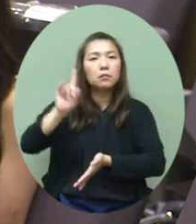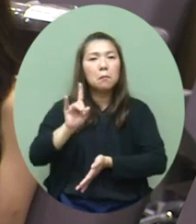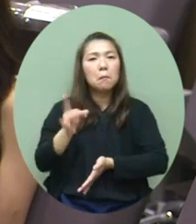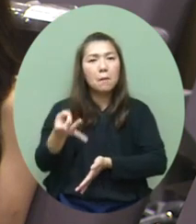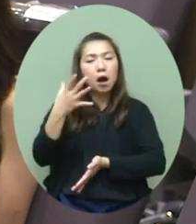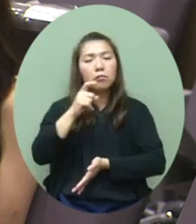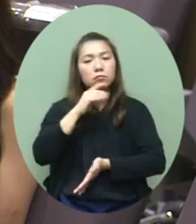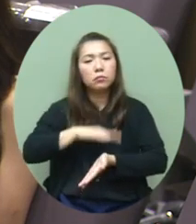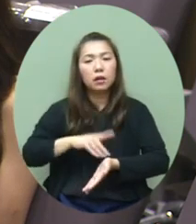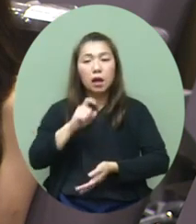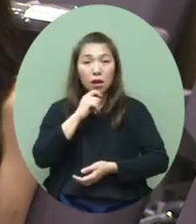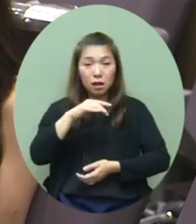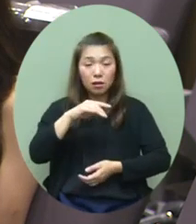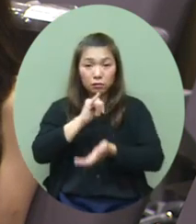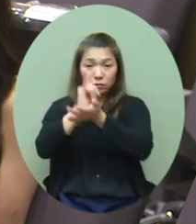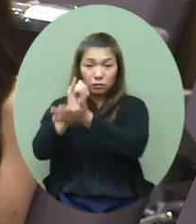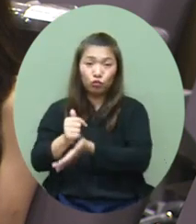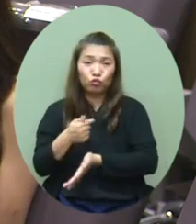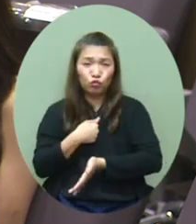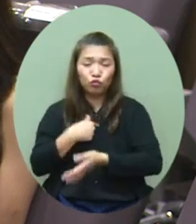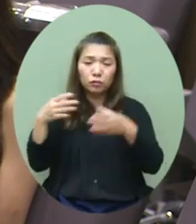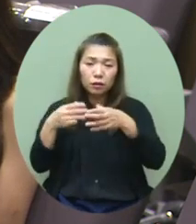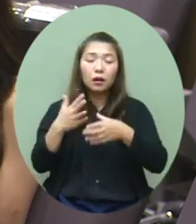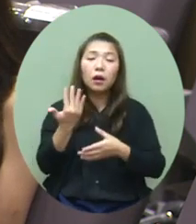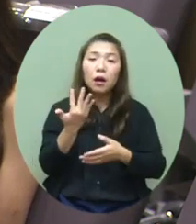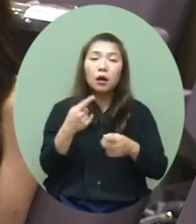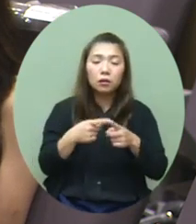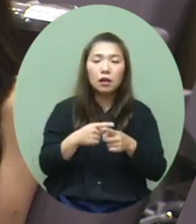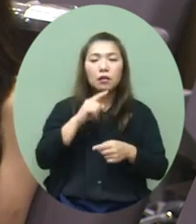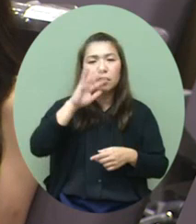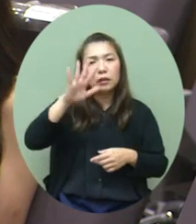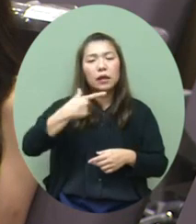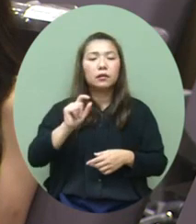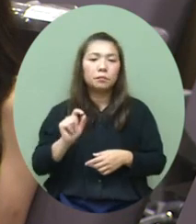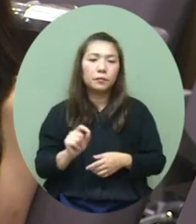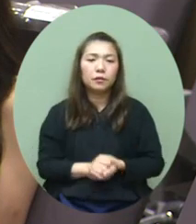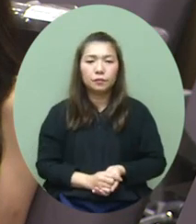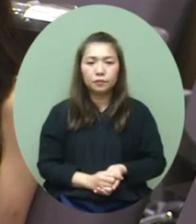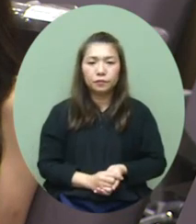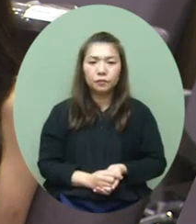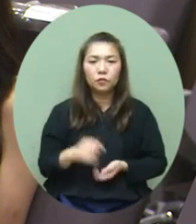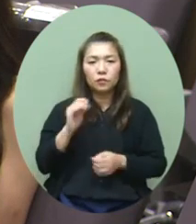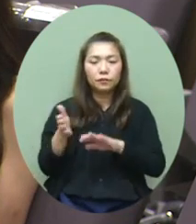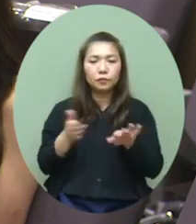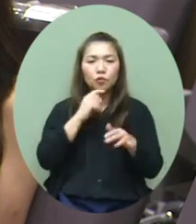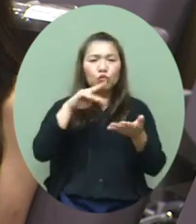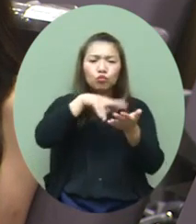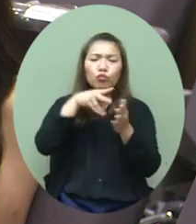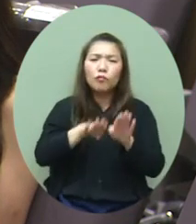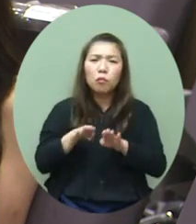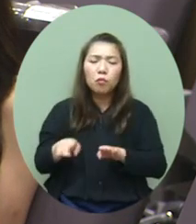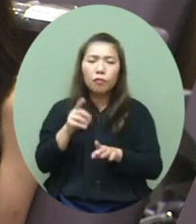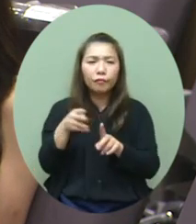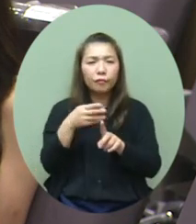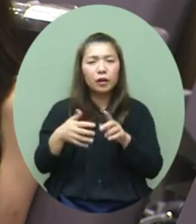說一下什麼原因才是入院的群組呢剛才說那個服務不排除會調整其實是不是